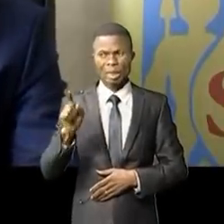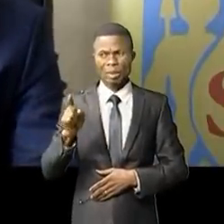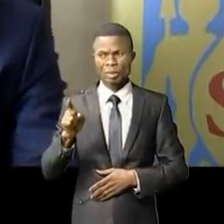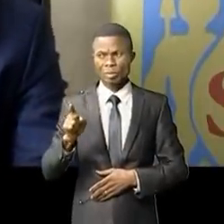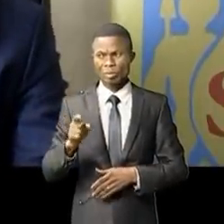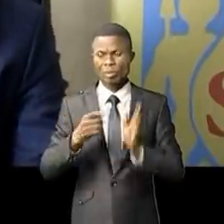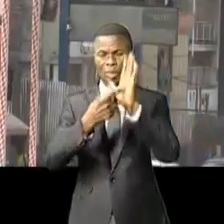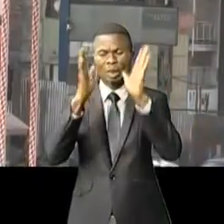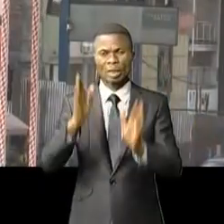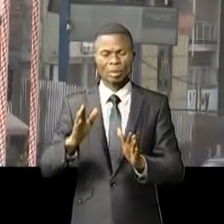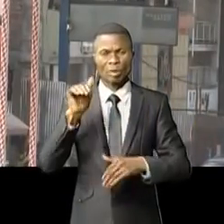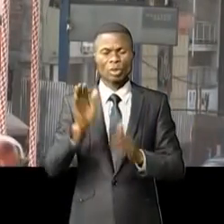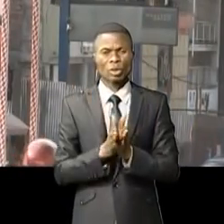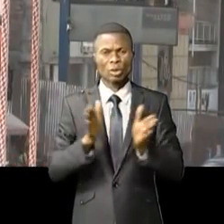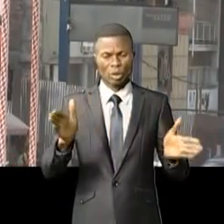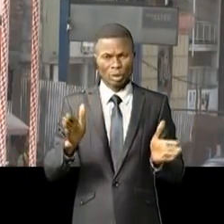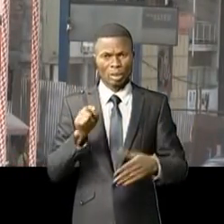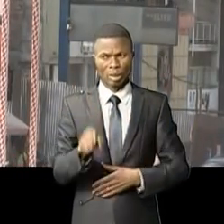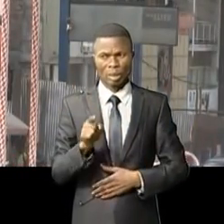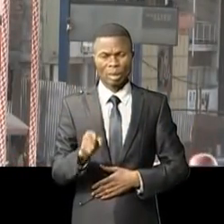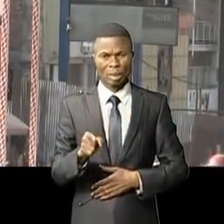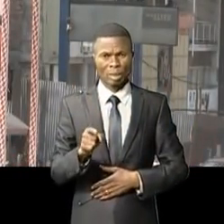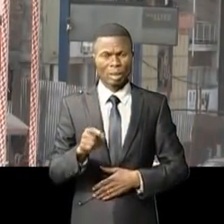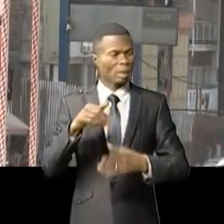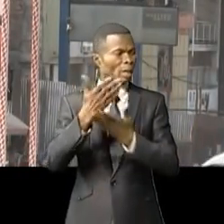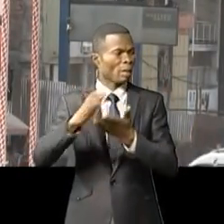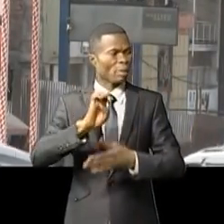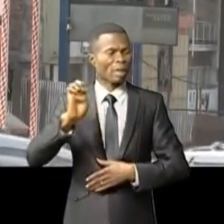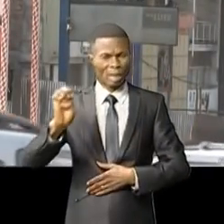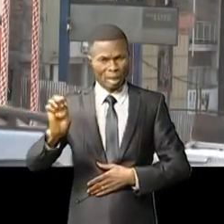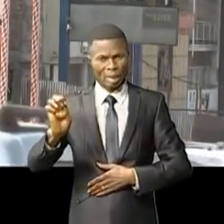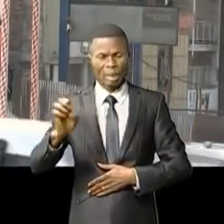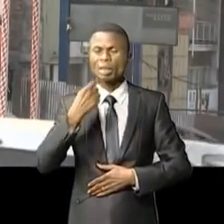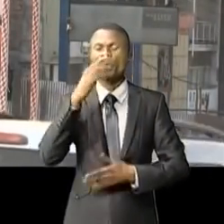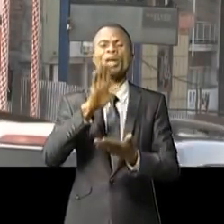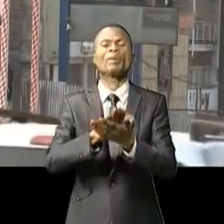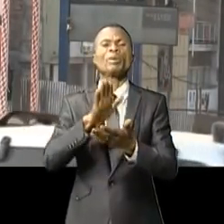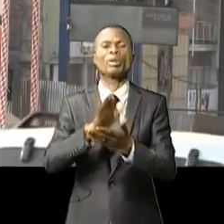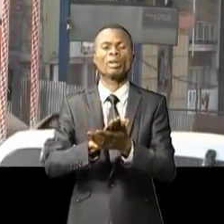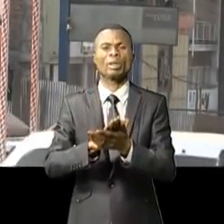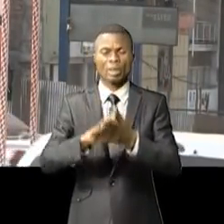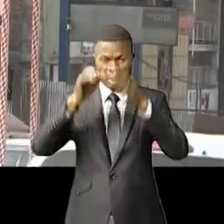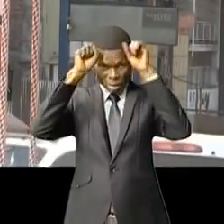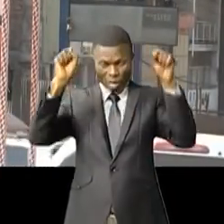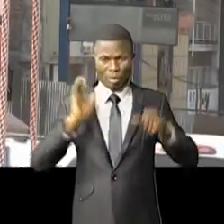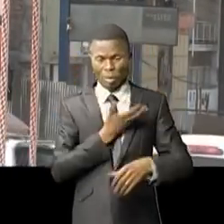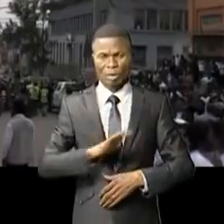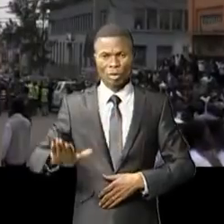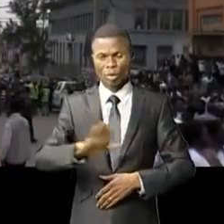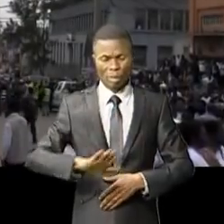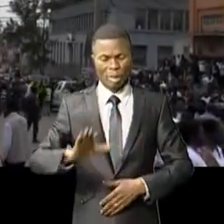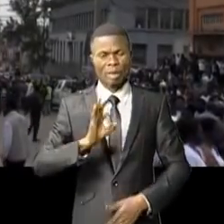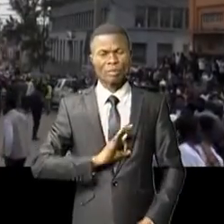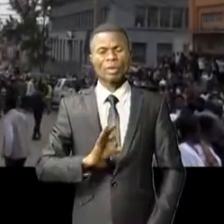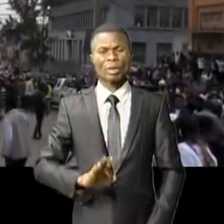représentant le directeur général Lucien Bonnier Mécofo dans cette partie du pays a remercié les présidents de la République Félix Antoine